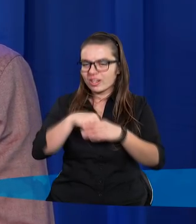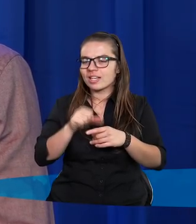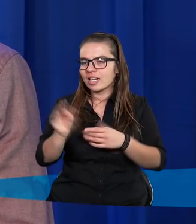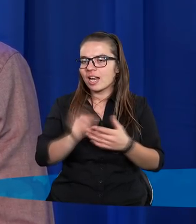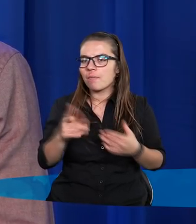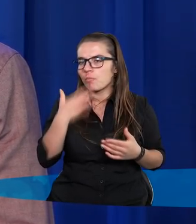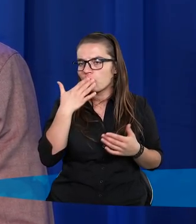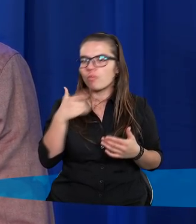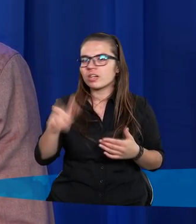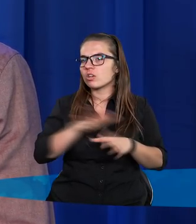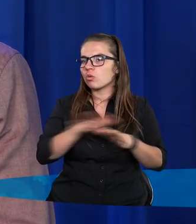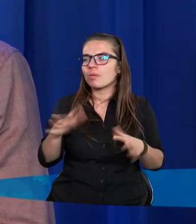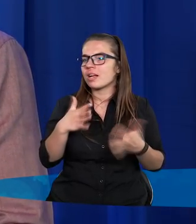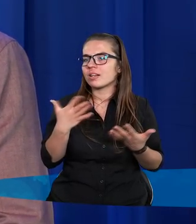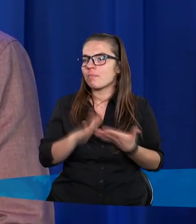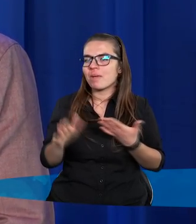i to jest zupełnie